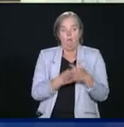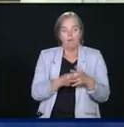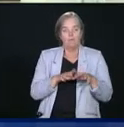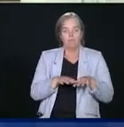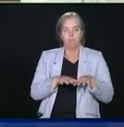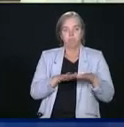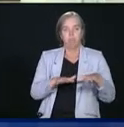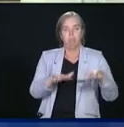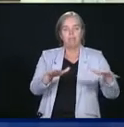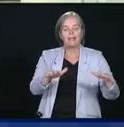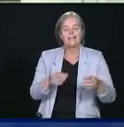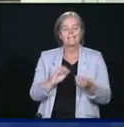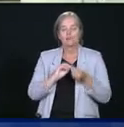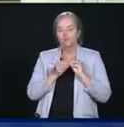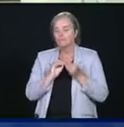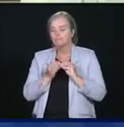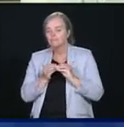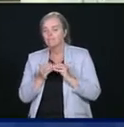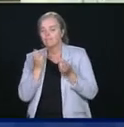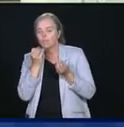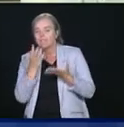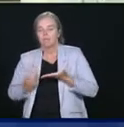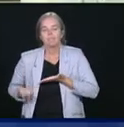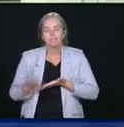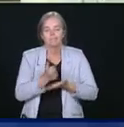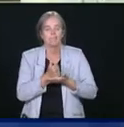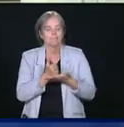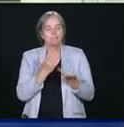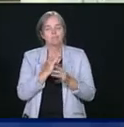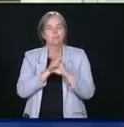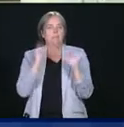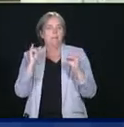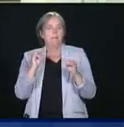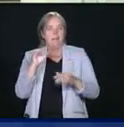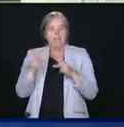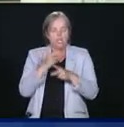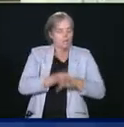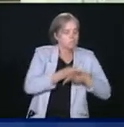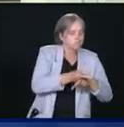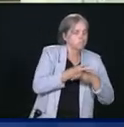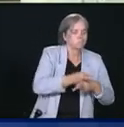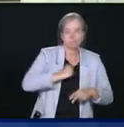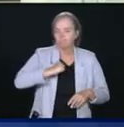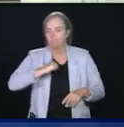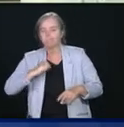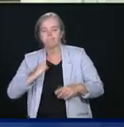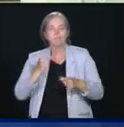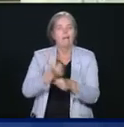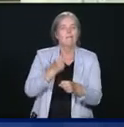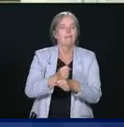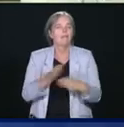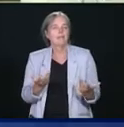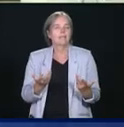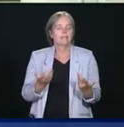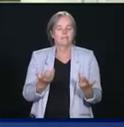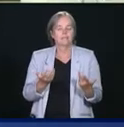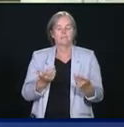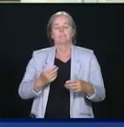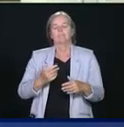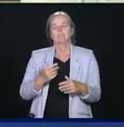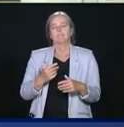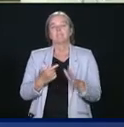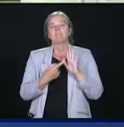données complètes parce que les gens travaillaient extrêmement rapidement pour répondre à la situation immédiate. Par exemple, sur les